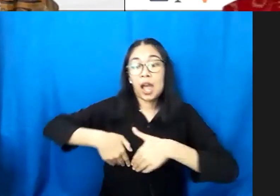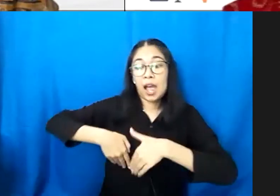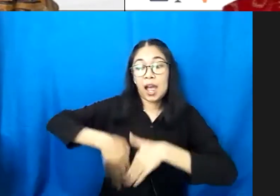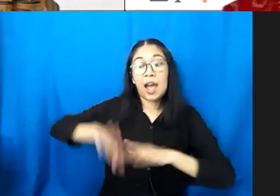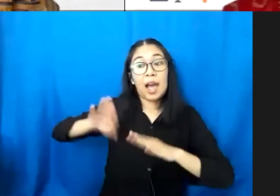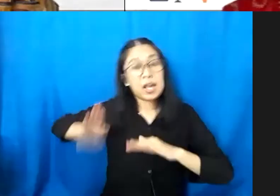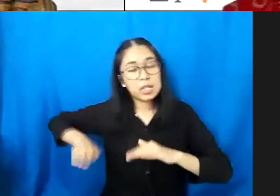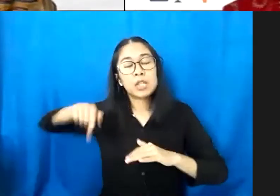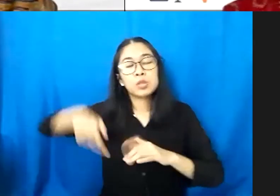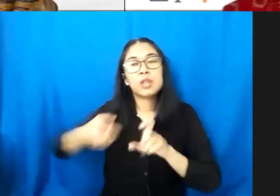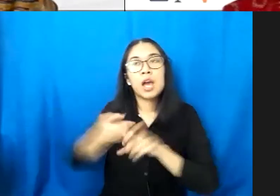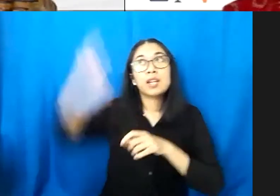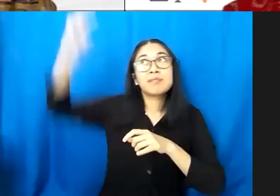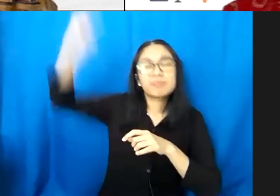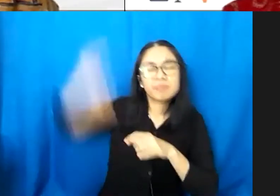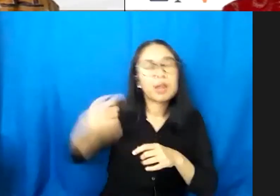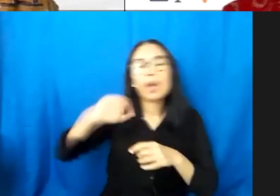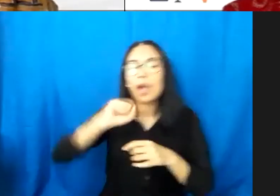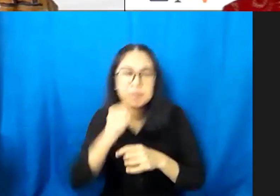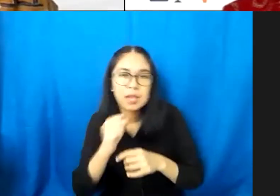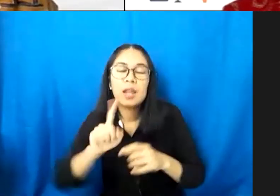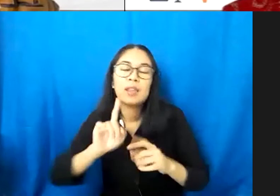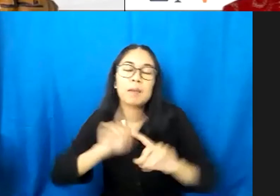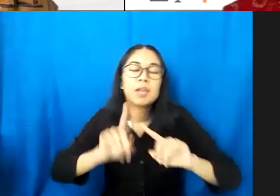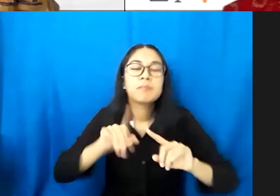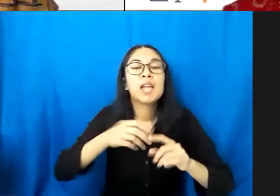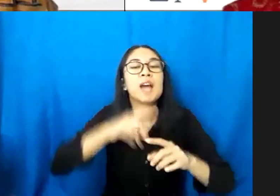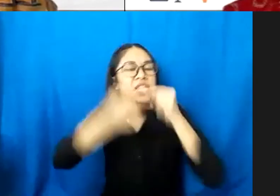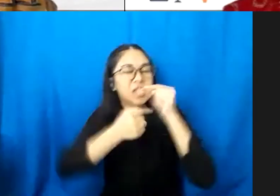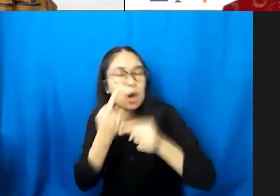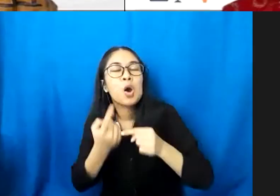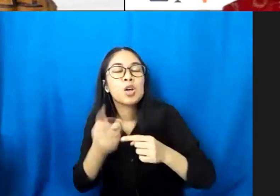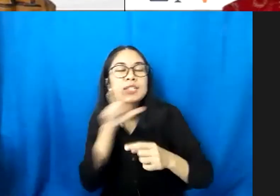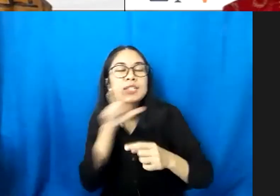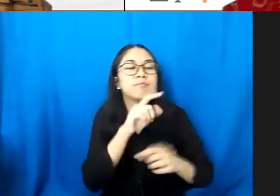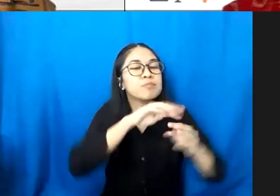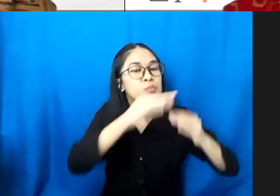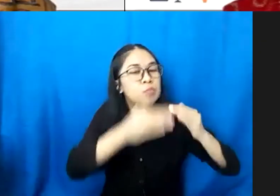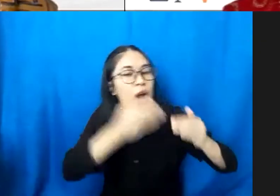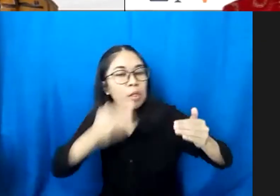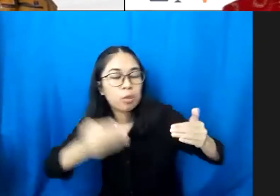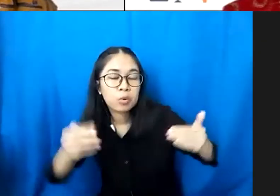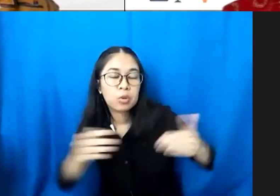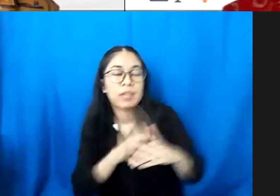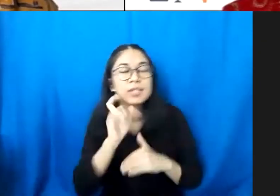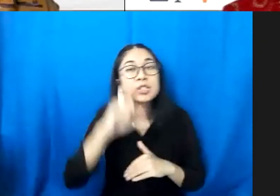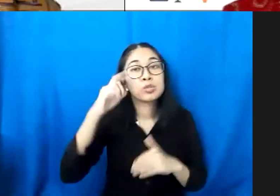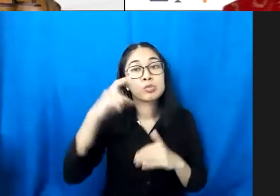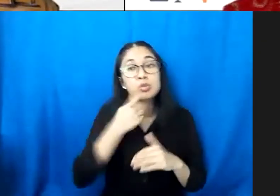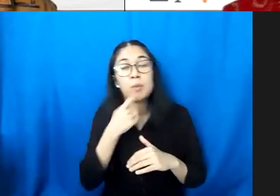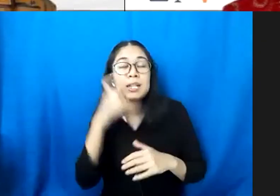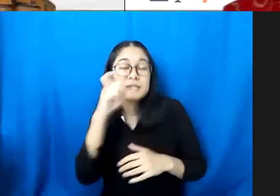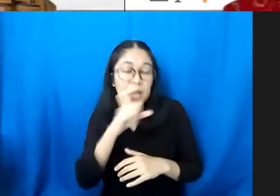jadi sudah bisa diceritakan jadi saya kira pertanyaan ini sangat penting dan mari kita coba mencari cara-cara sudah ada